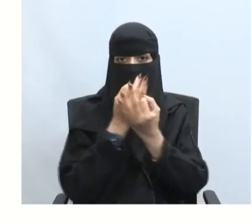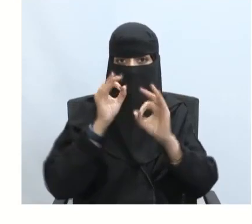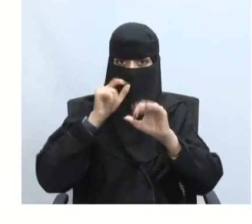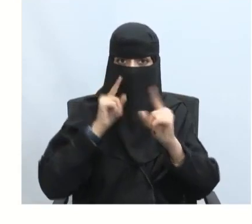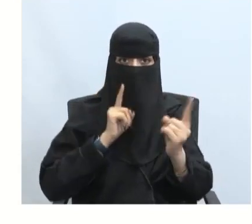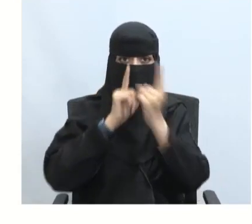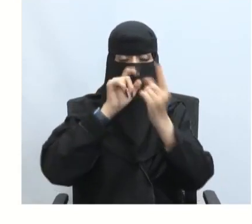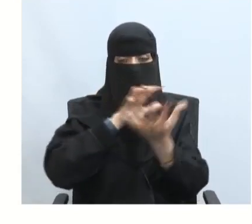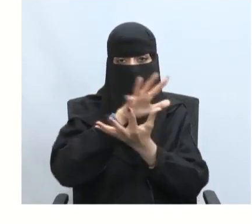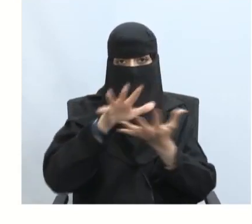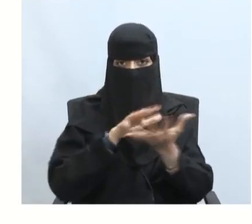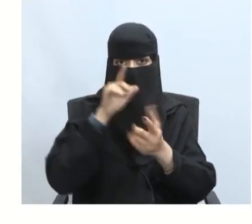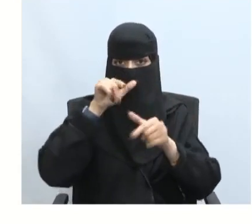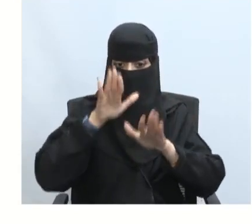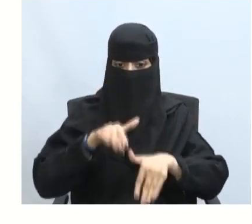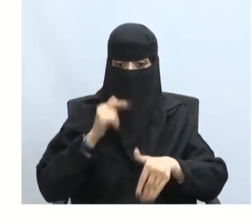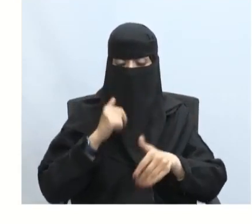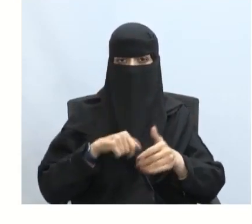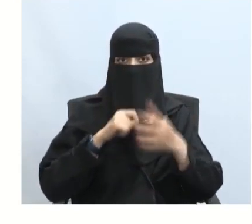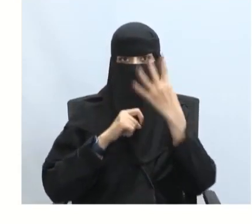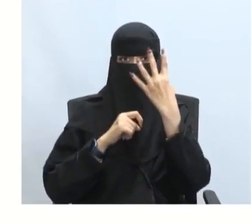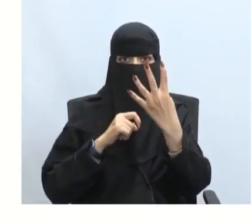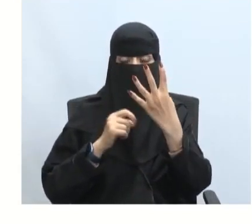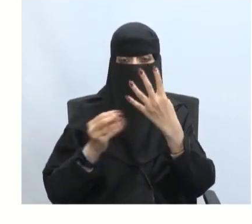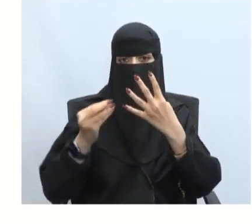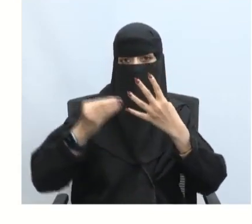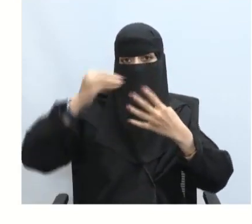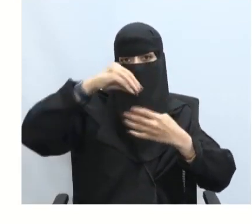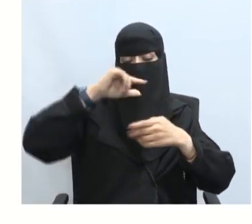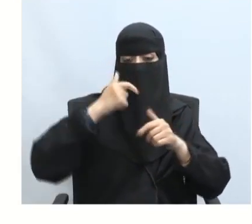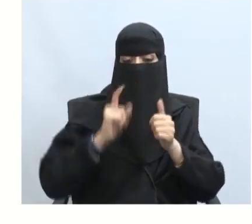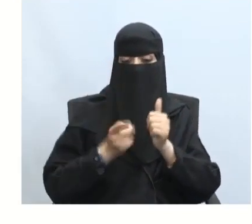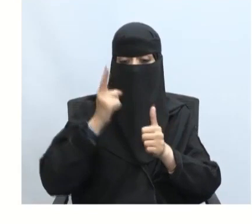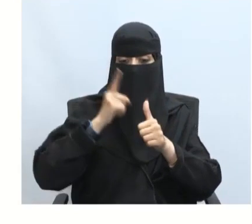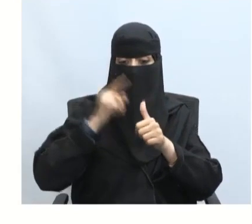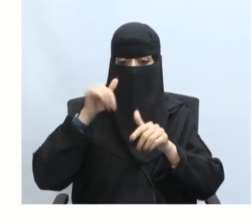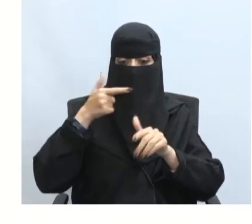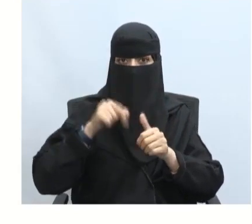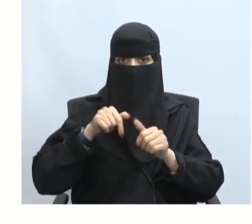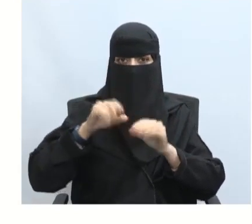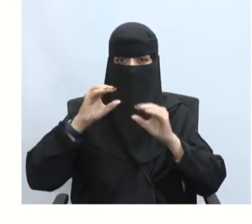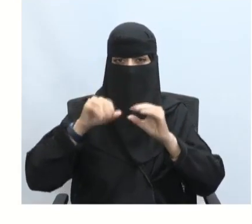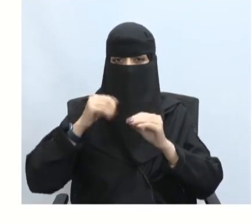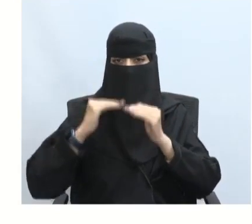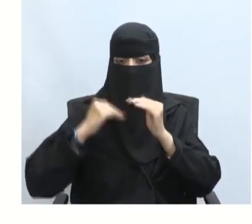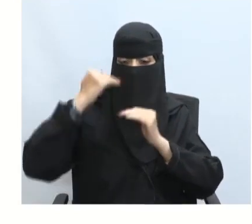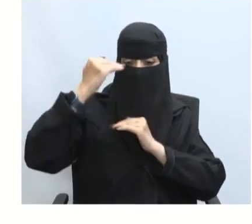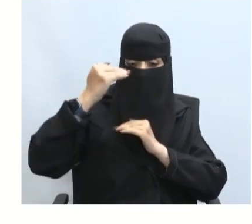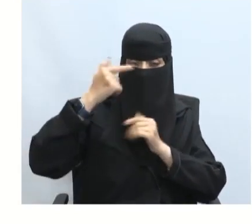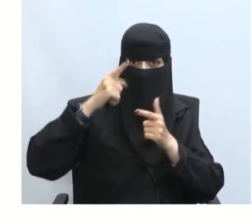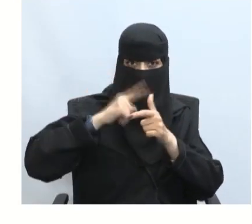لمواجهة الأزمات لدينا أربع خطوات أول هذه الخطوات تقدير بعدها